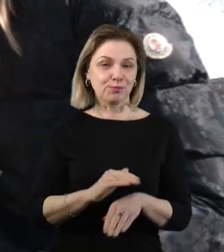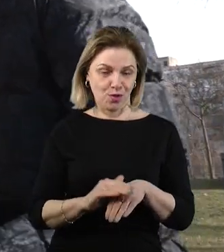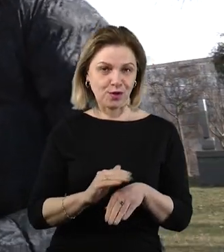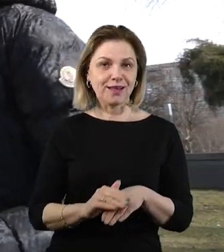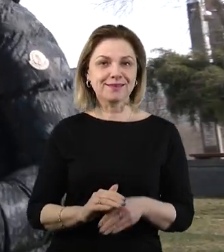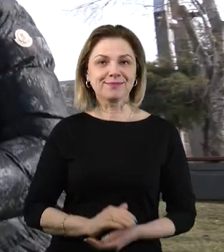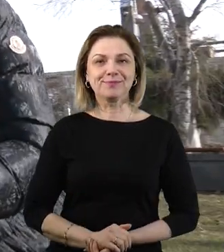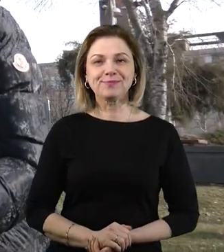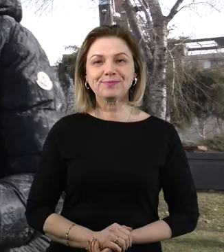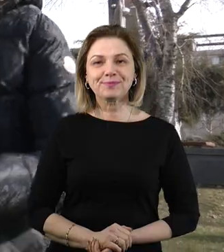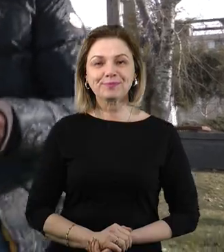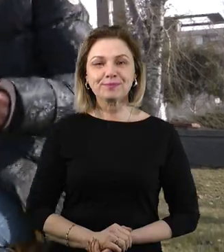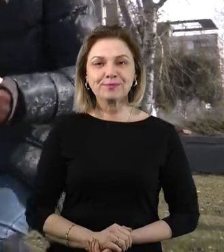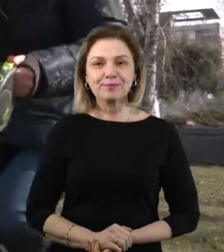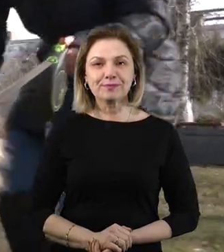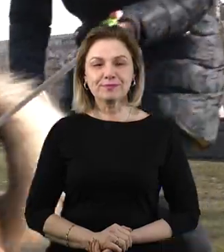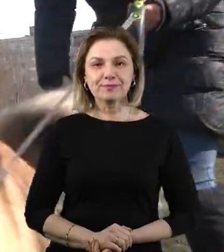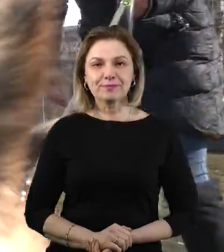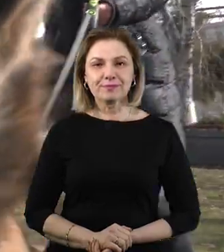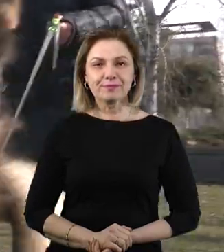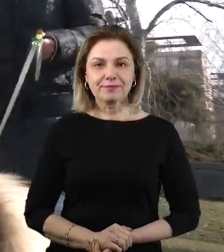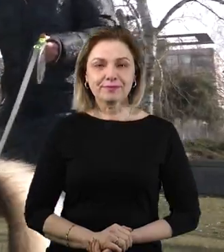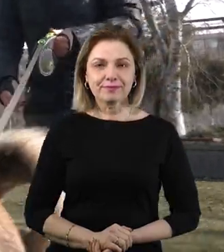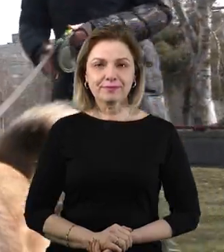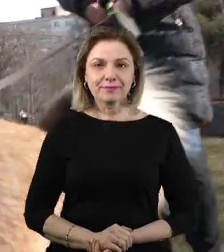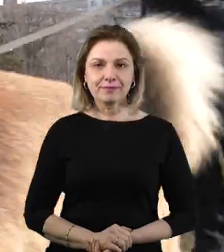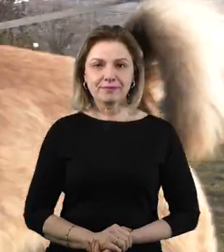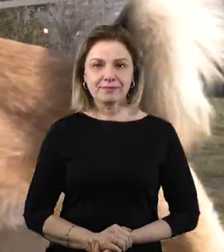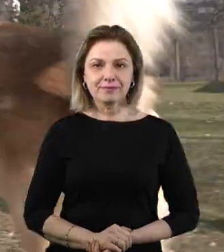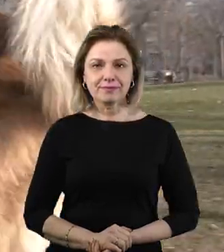Назарій Рубаняк, Юрій Руденко, Суспільне, Новини, Миколаїв.